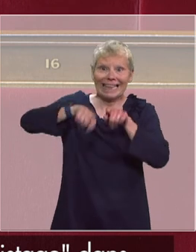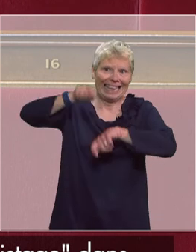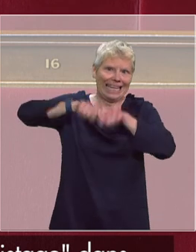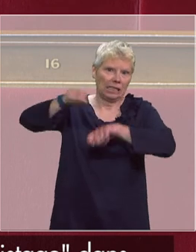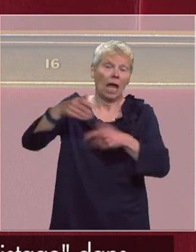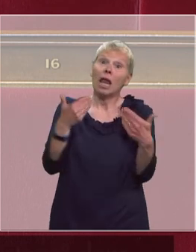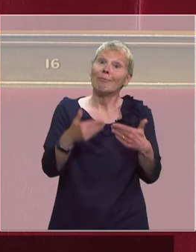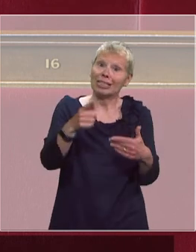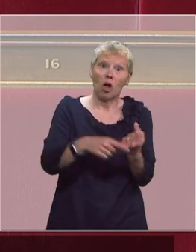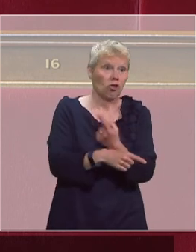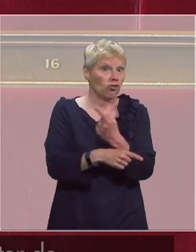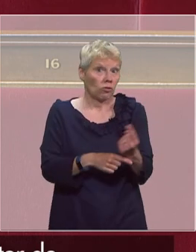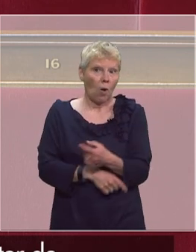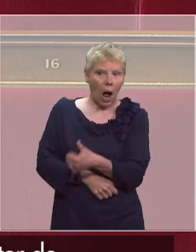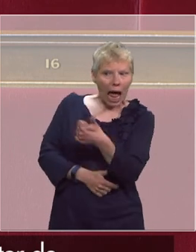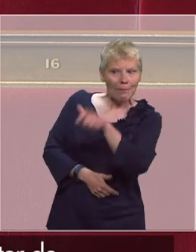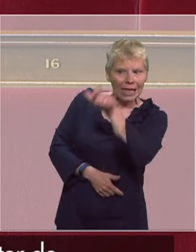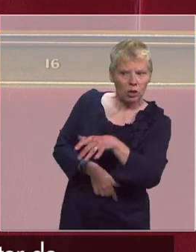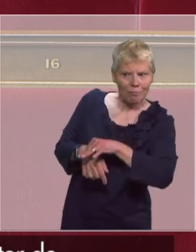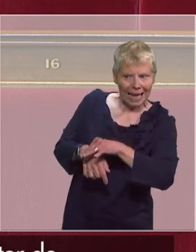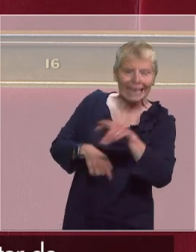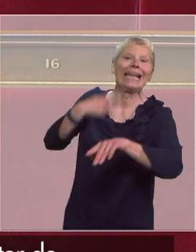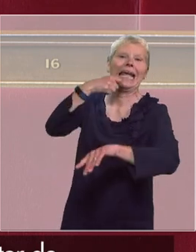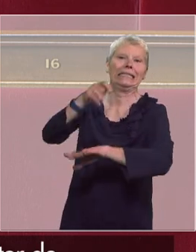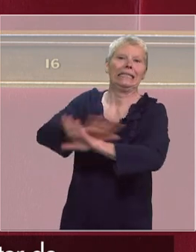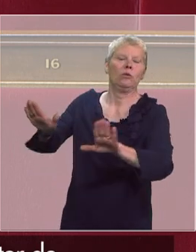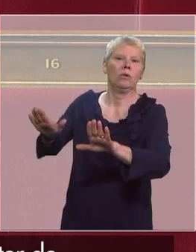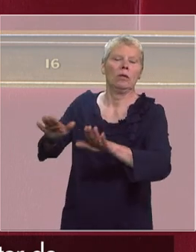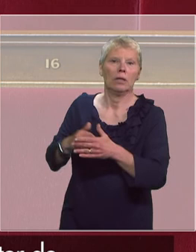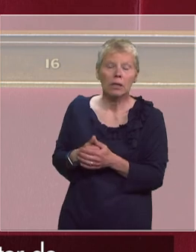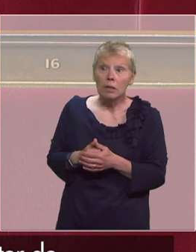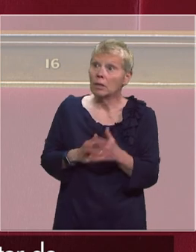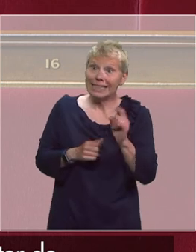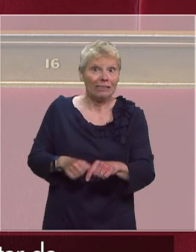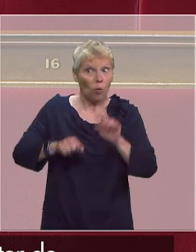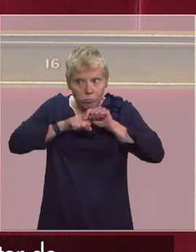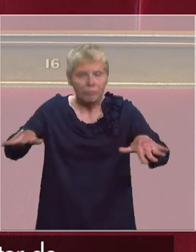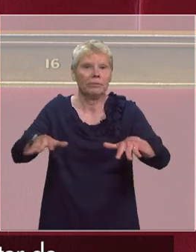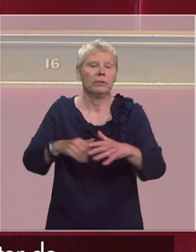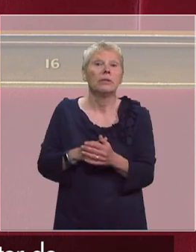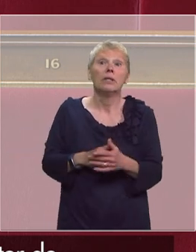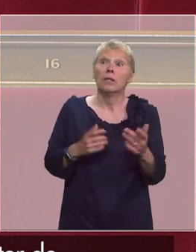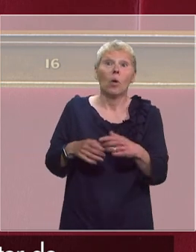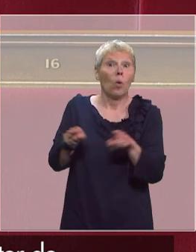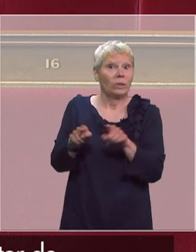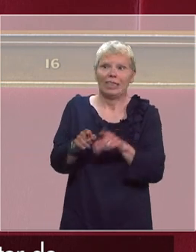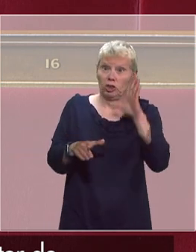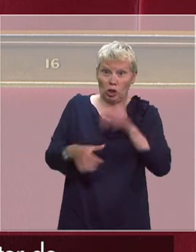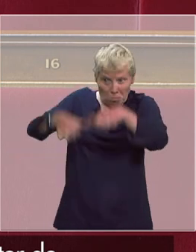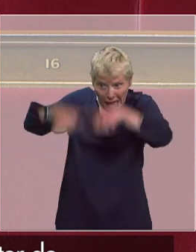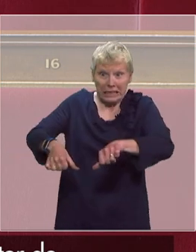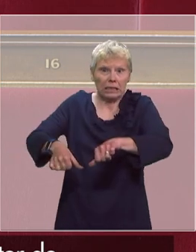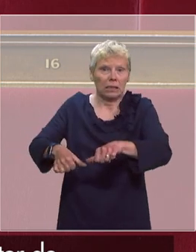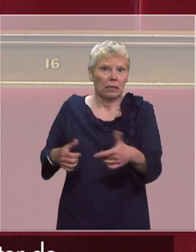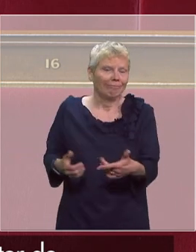au seul premier cas par établissement. A défaut de dépistage ampleur, la stratégie retenue de l'isolement systématique n'est pas